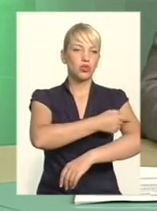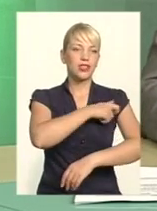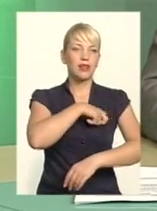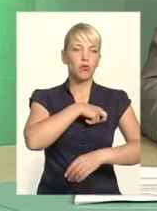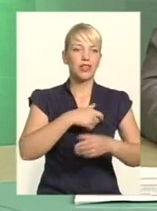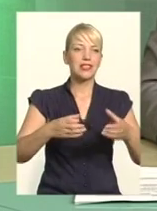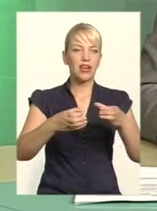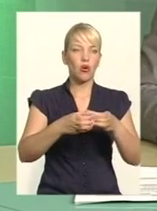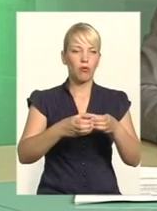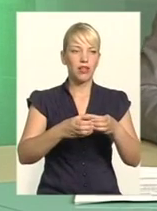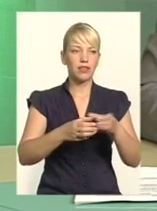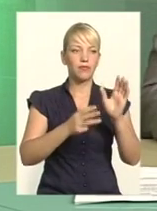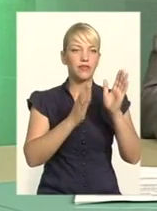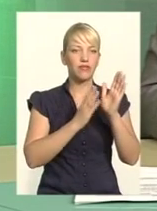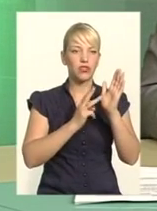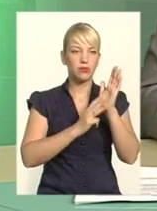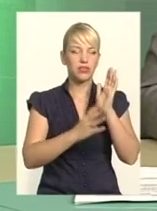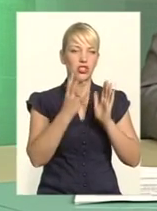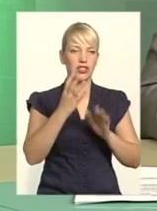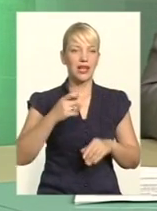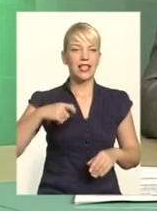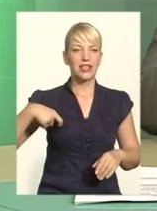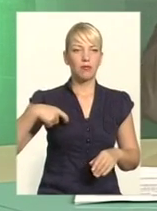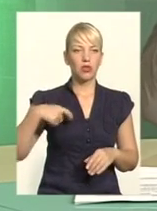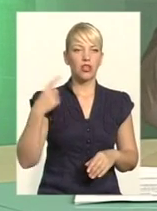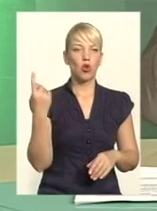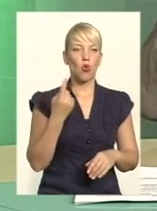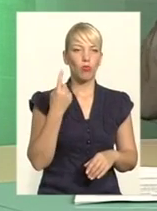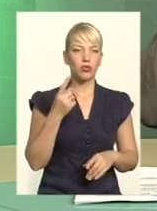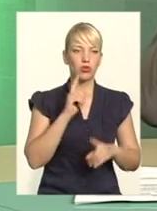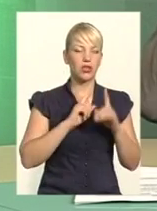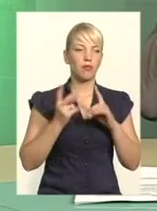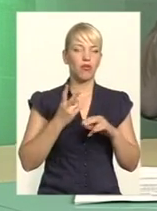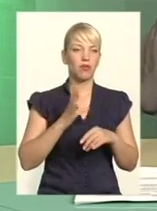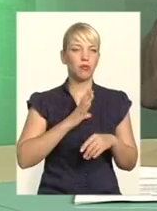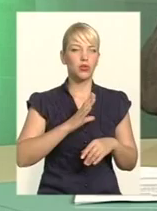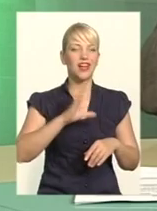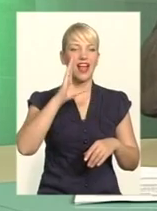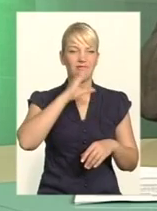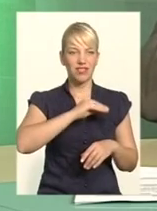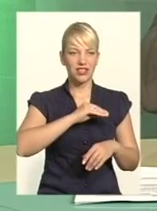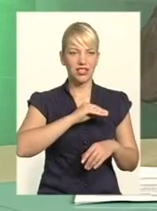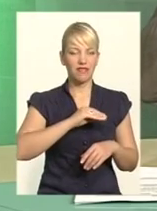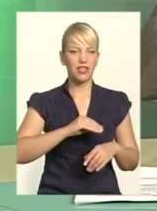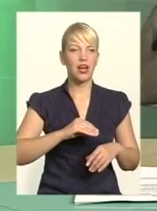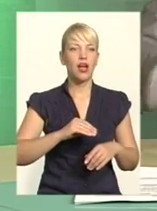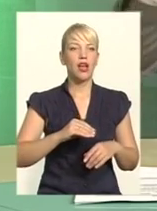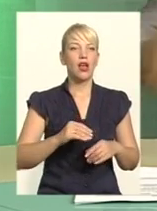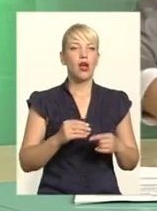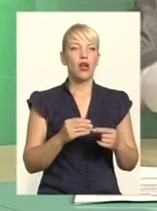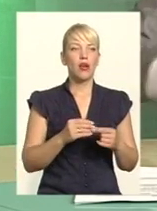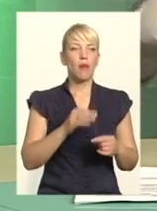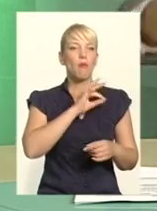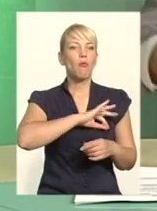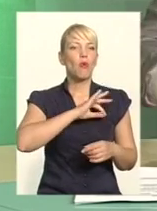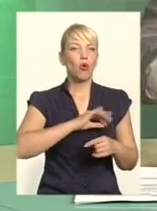Тих 84 депутати обласної ради, це мають бути ефективні, вони мають приймати ефективні рішення, продуктивні, тобто цих рішень